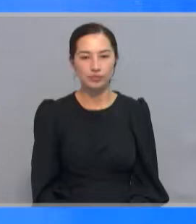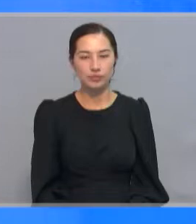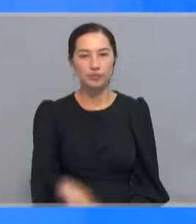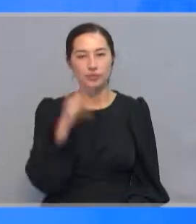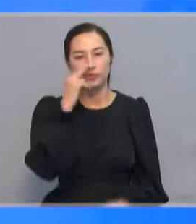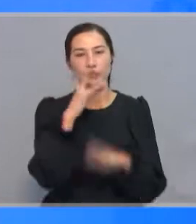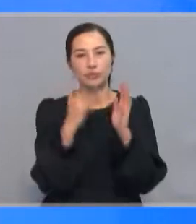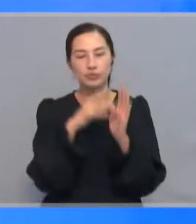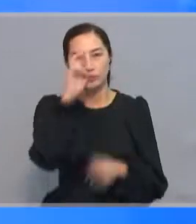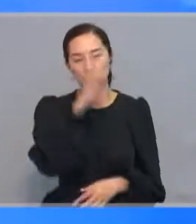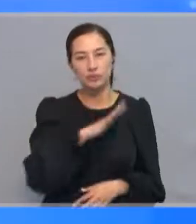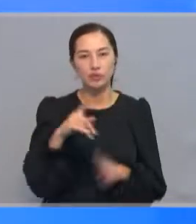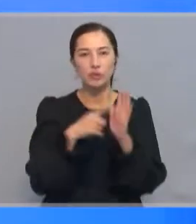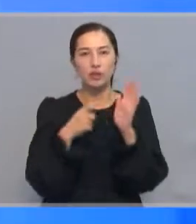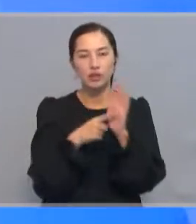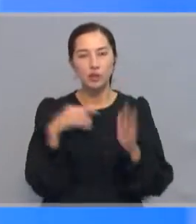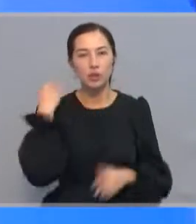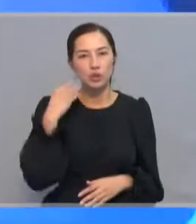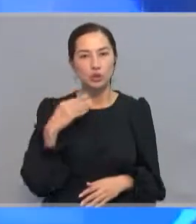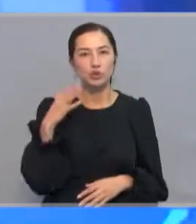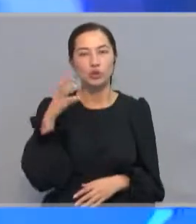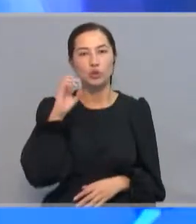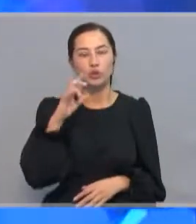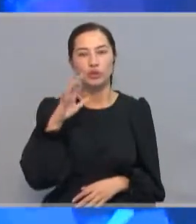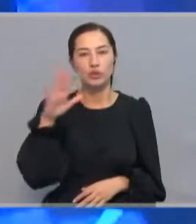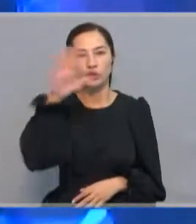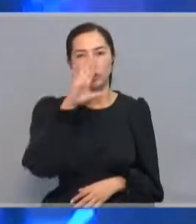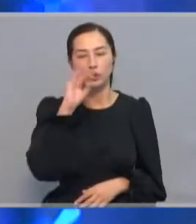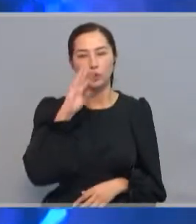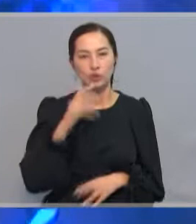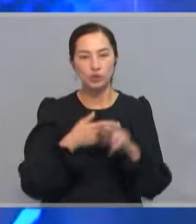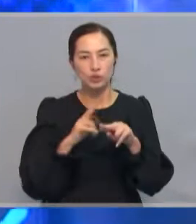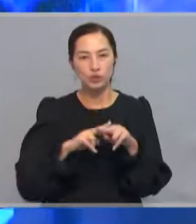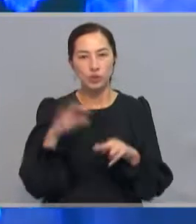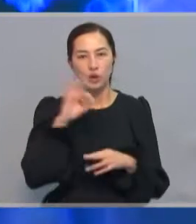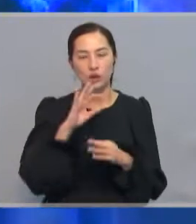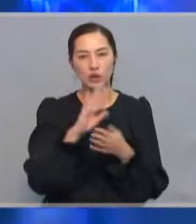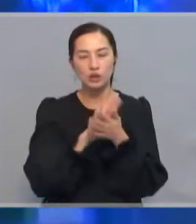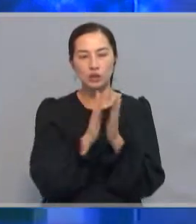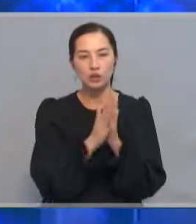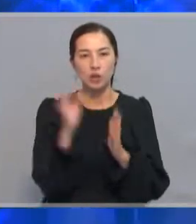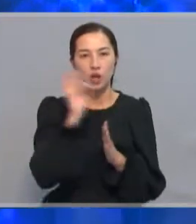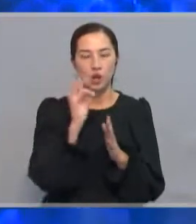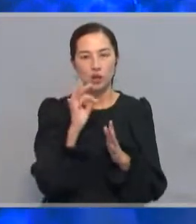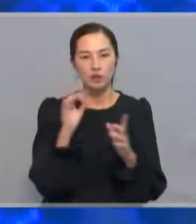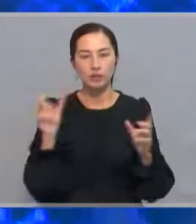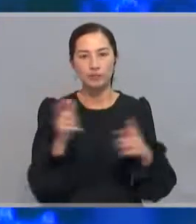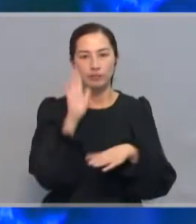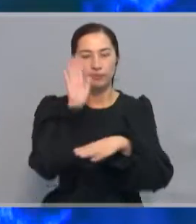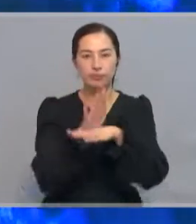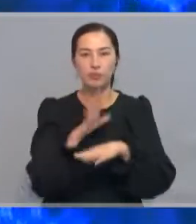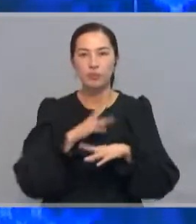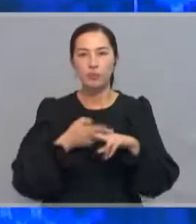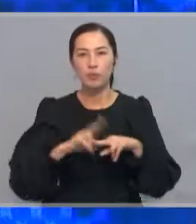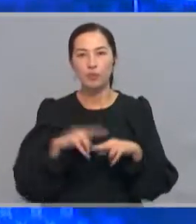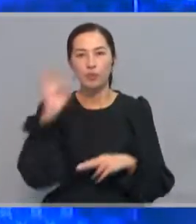Шымкент қаласы және Қарағанды Түркістан, Шығыс Қазақстан облыстарында төтінші жағдай режимін қалыптастау туралы қаулы шықты. Жарлық